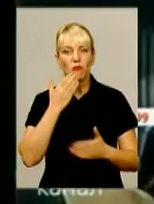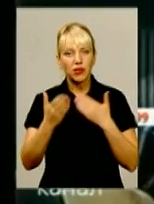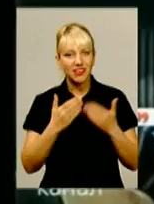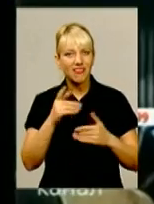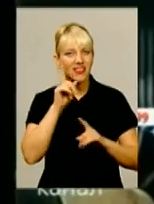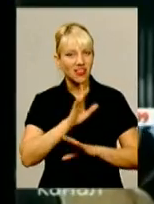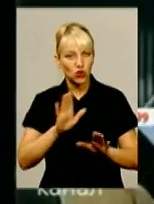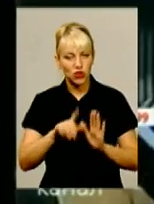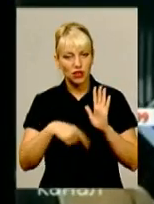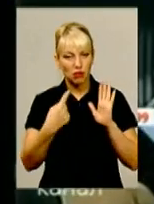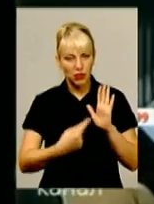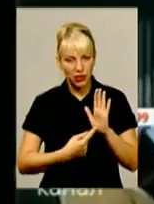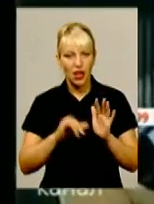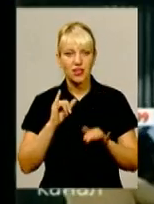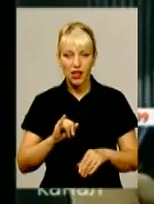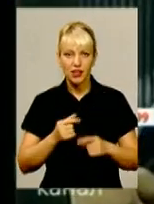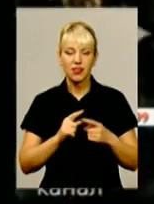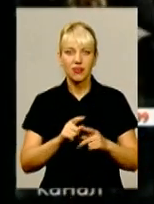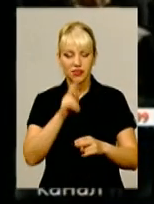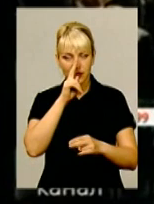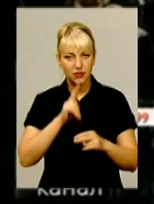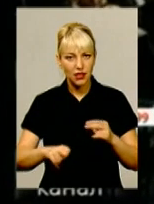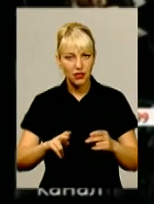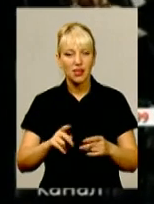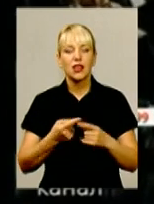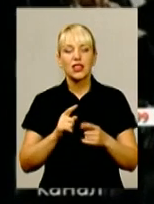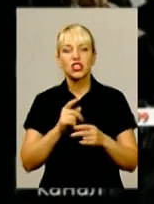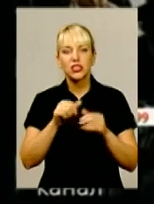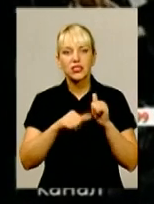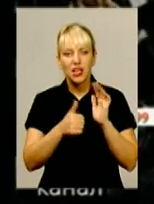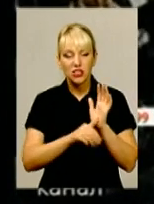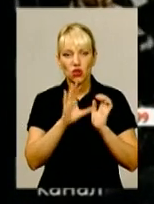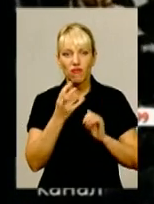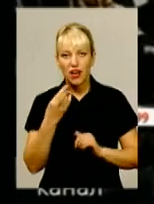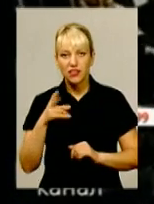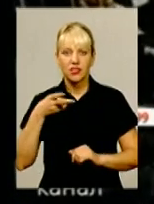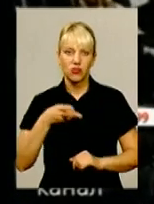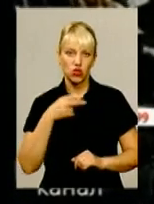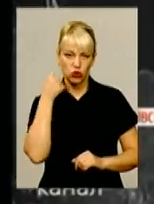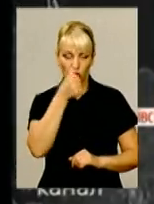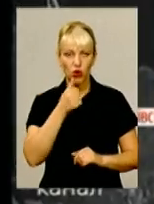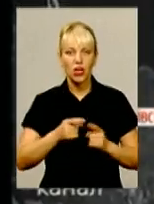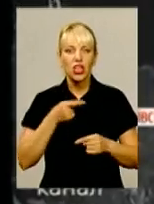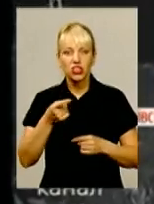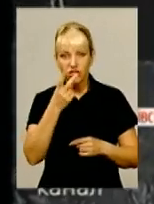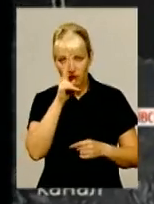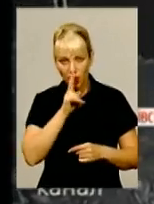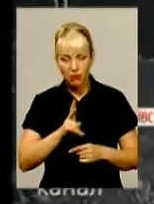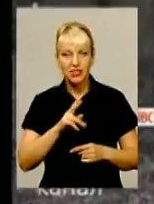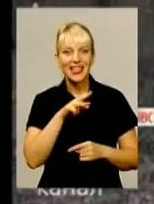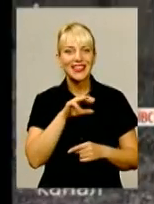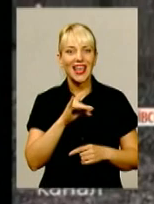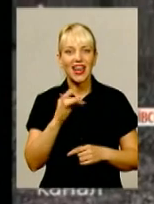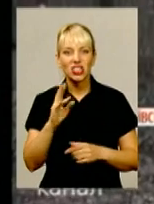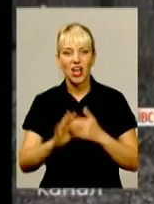справи політиків та врешті-решт загадково зник 16 вересня 2000 року. Вже за два місяці у Тарашчанському лісі